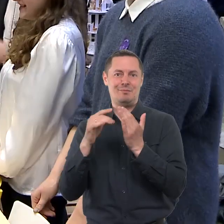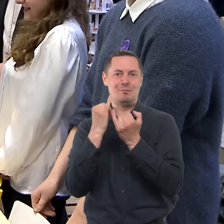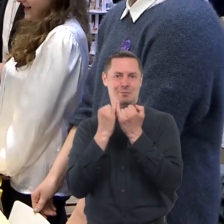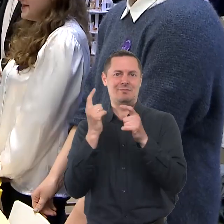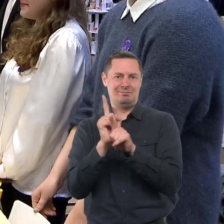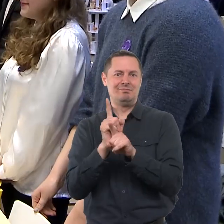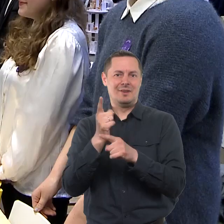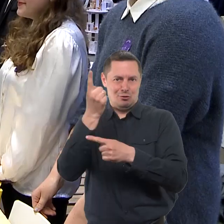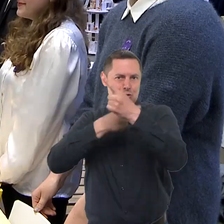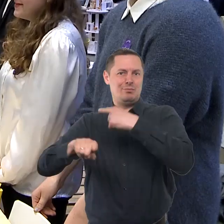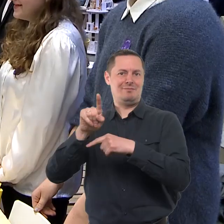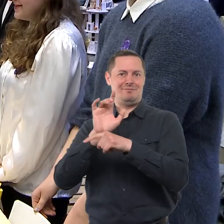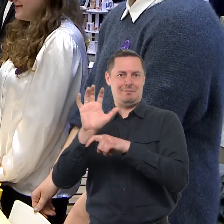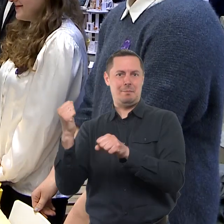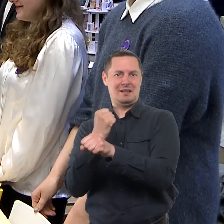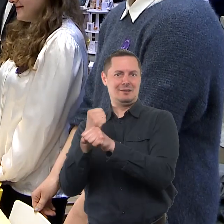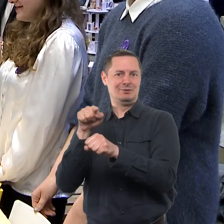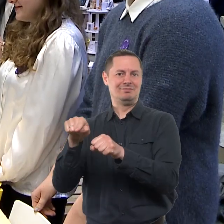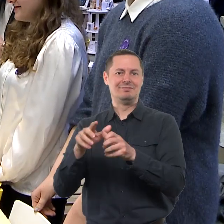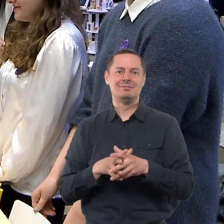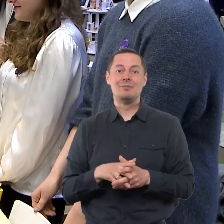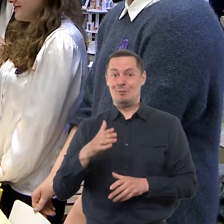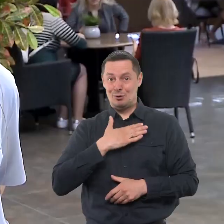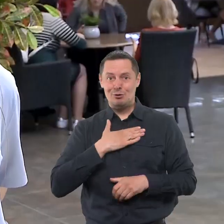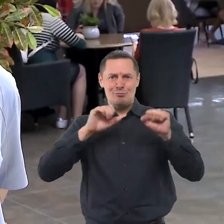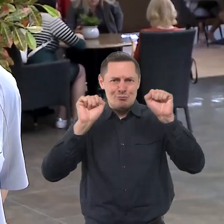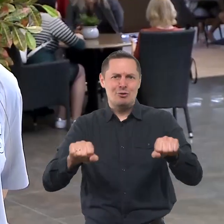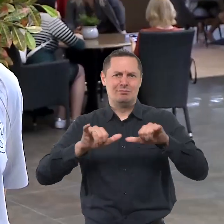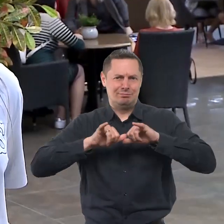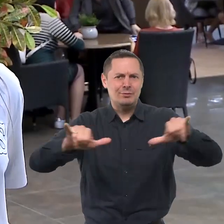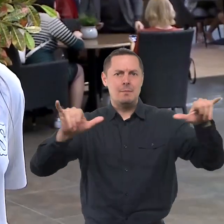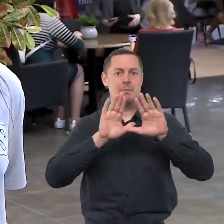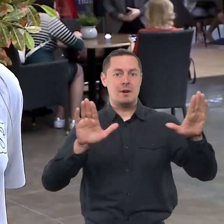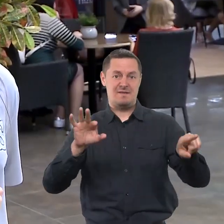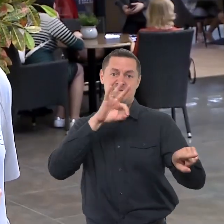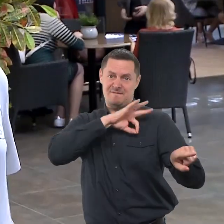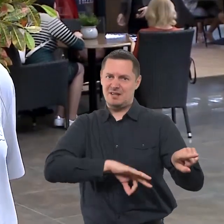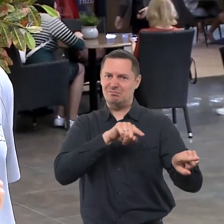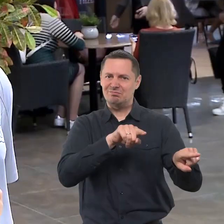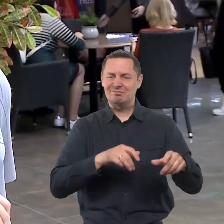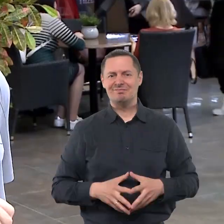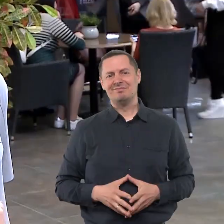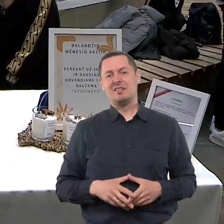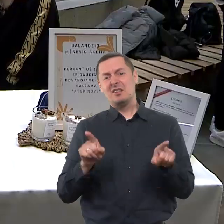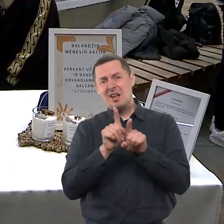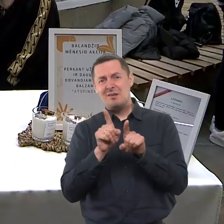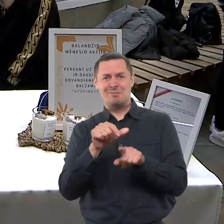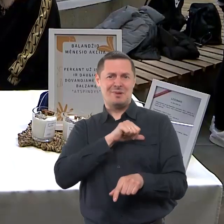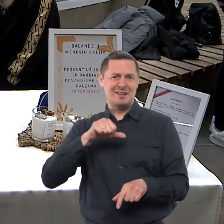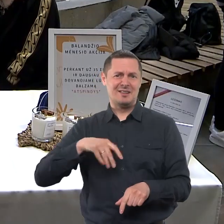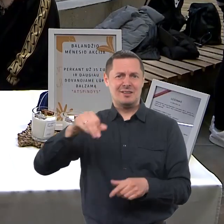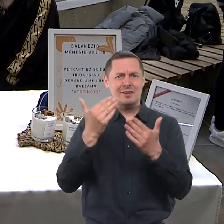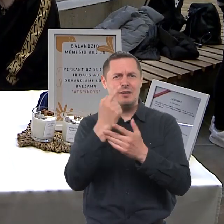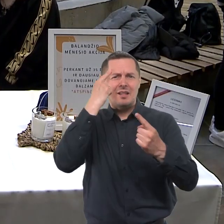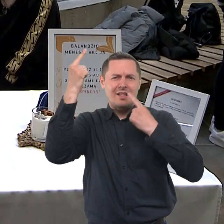parodomis labai džiaugiamės, kadangi jų pagalba galime plėsti savo klientų bazę, taip pat galime gauti naujų